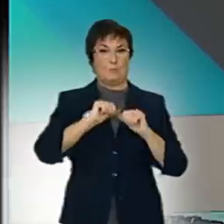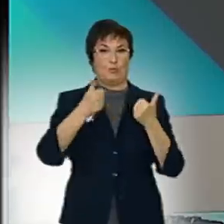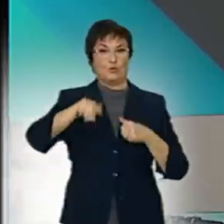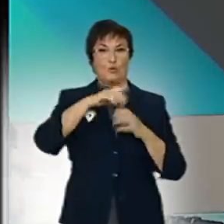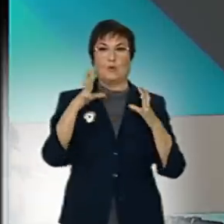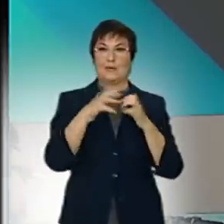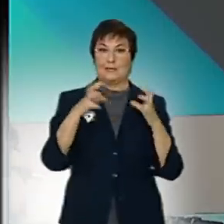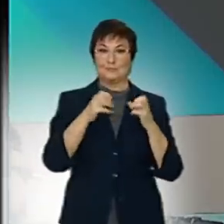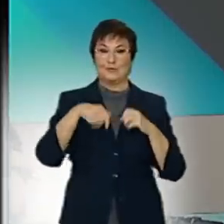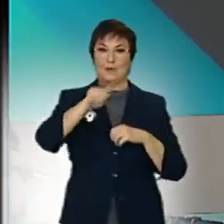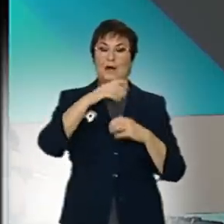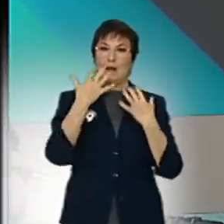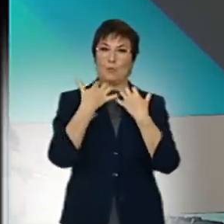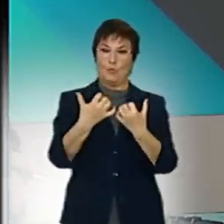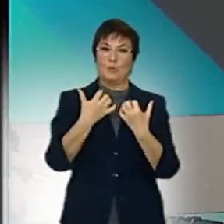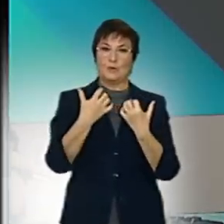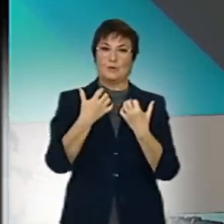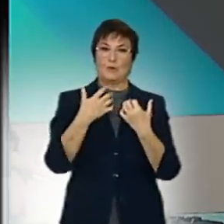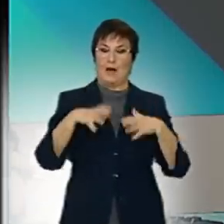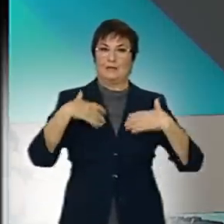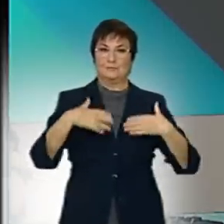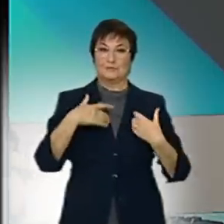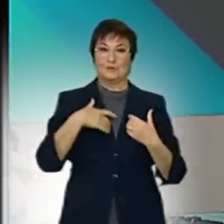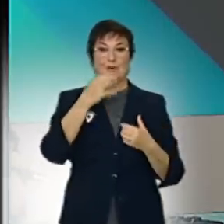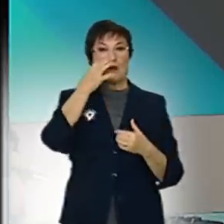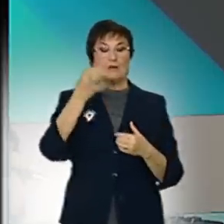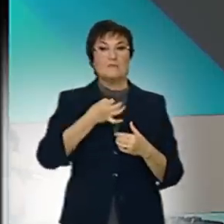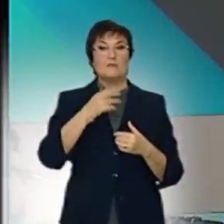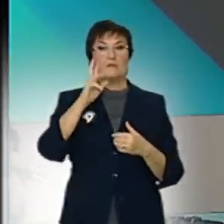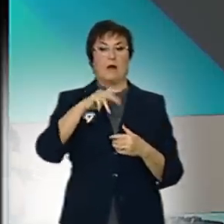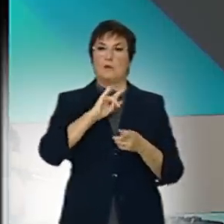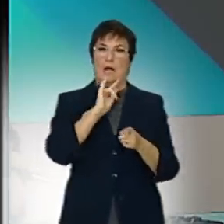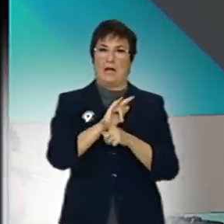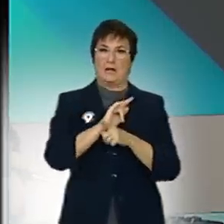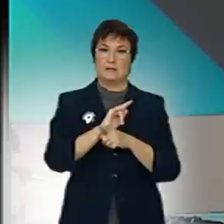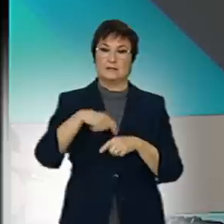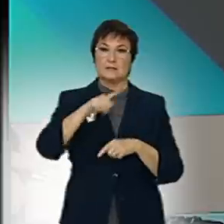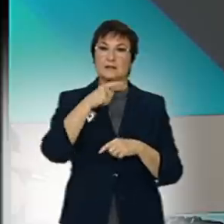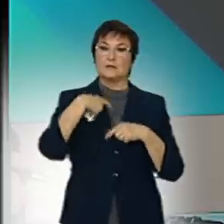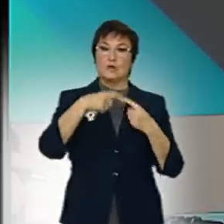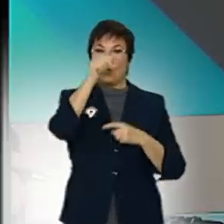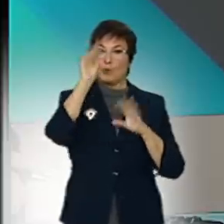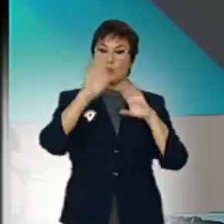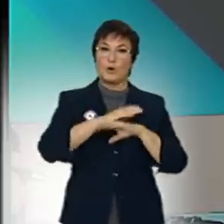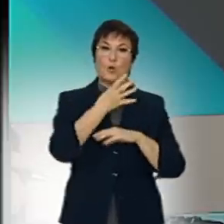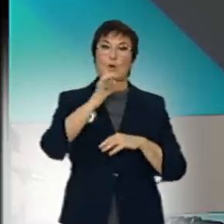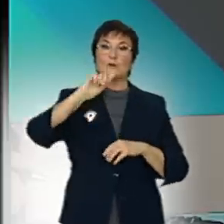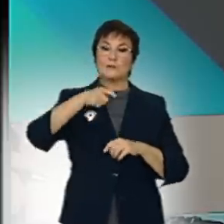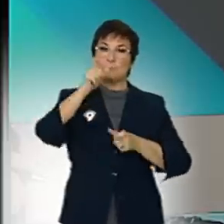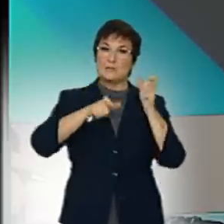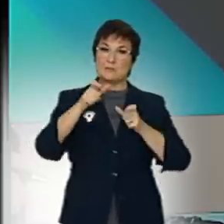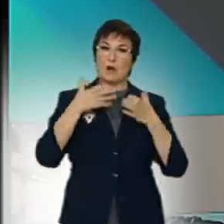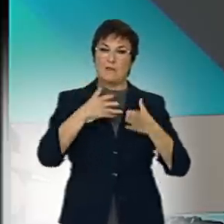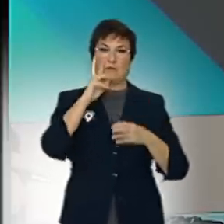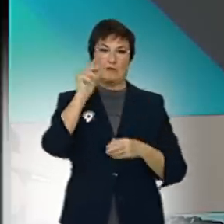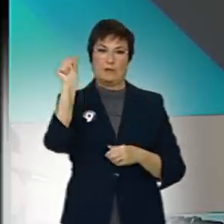capacitat d'emocionar el poble. Hi ha 400.000 valencians que cada diumenge segueixen l'alqueria blanca i algú ha